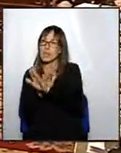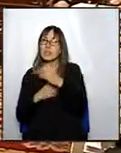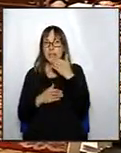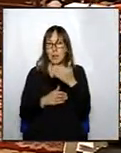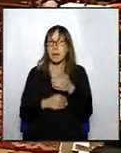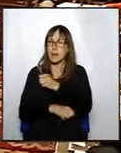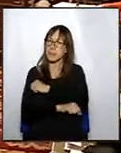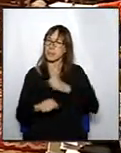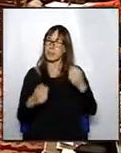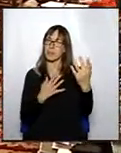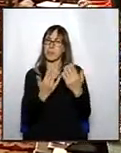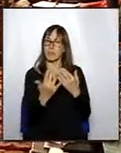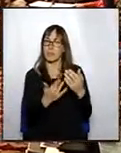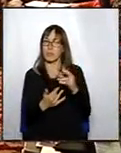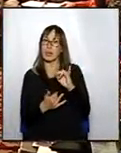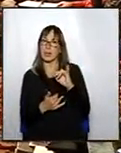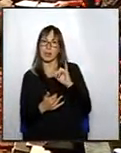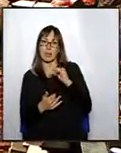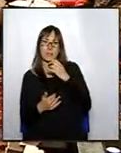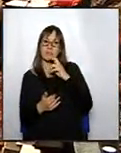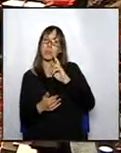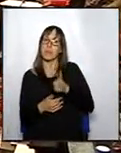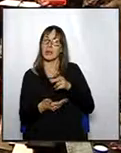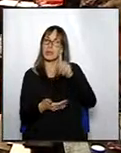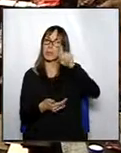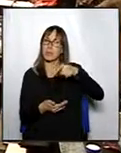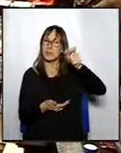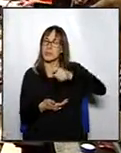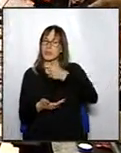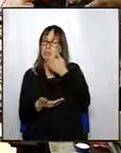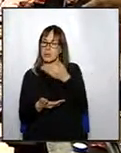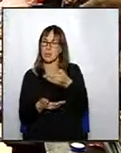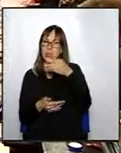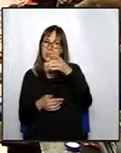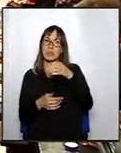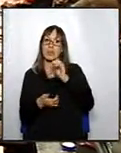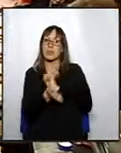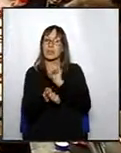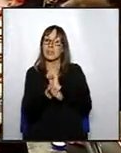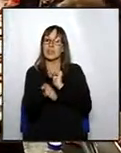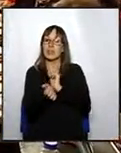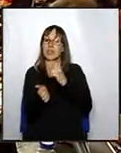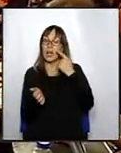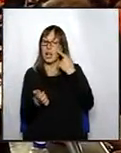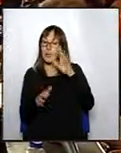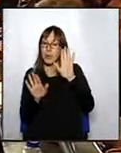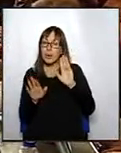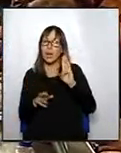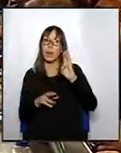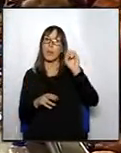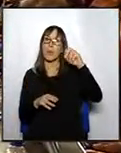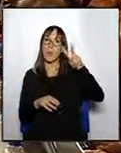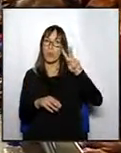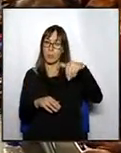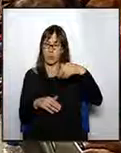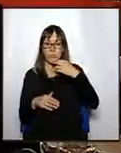sinó jo diria de tot Vic en general. Ara queda doncs per veure si tenim en compte que un cop vençut el primer sacceni del POU sense que la